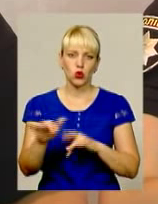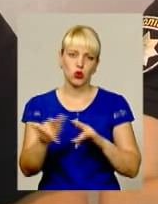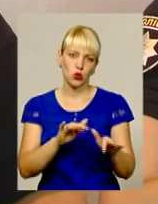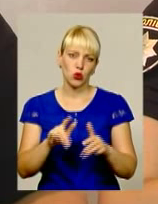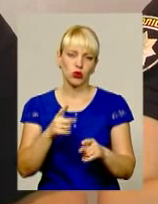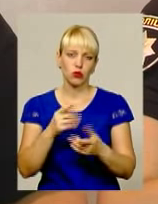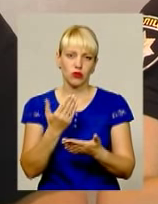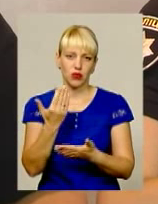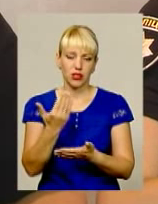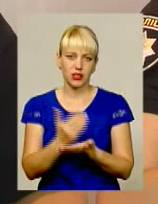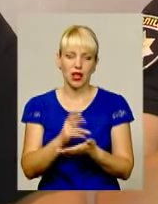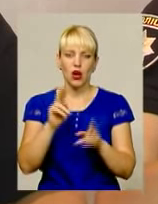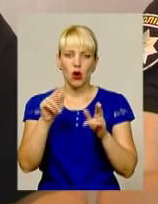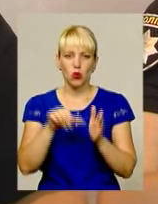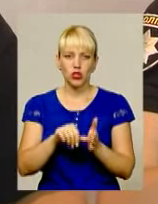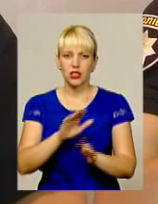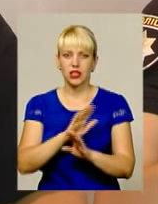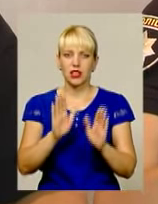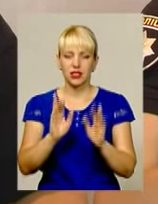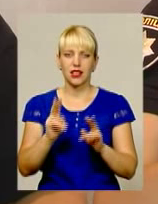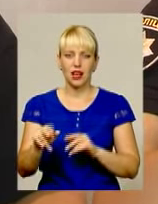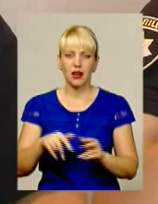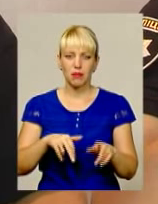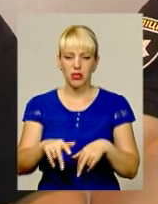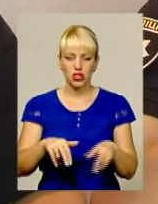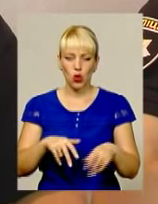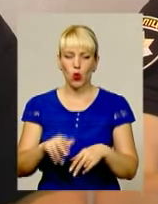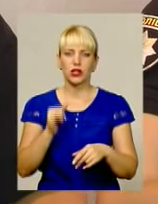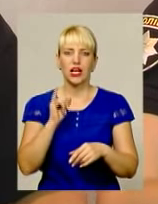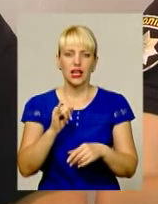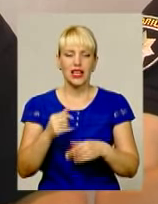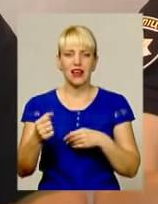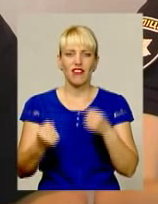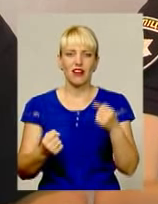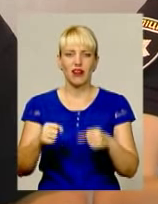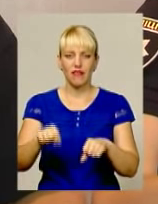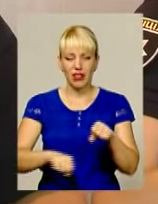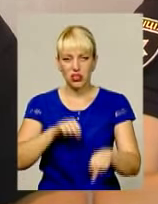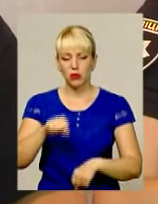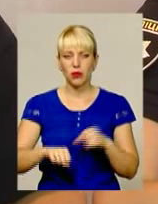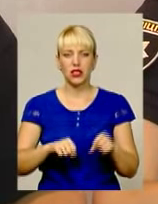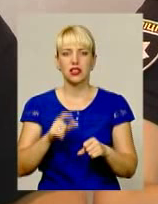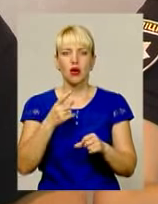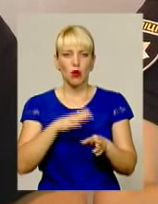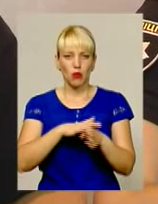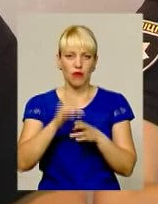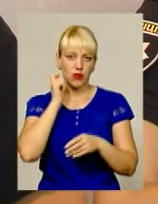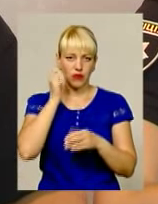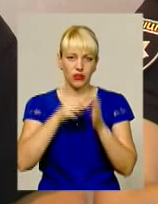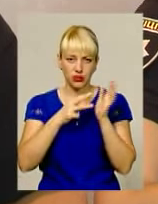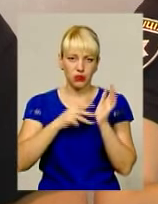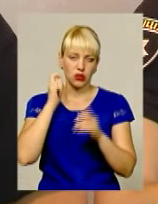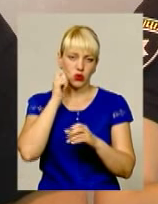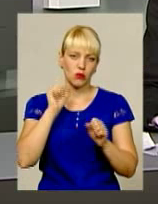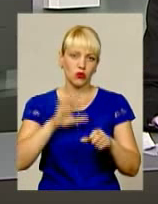учасниками не тільки як пішоходи, велосипедисти, а вже наступає повноліття, і вони є також водіями транспортних